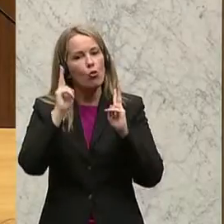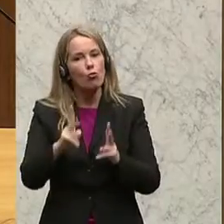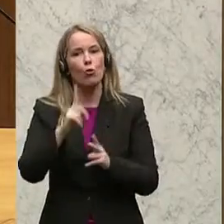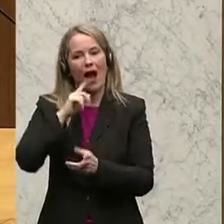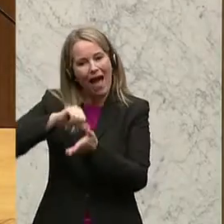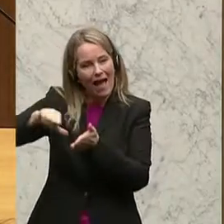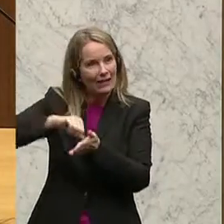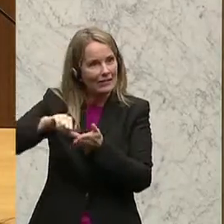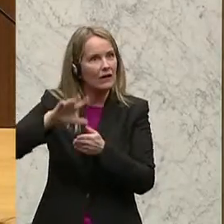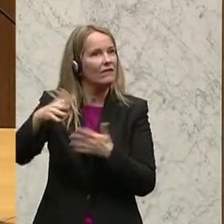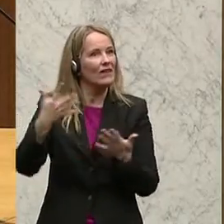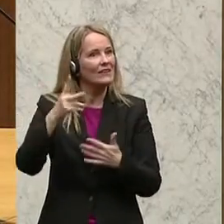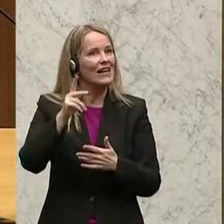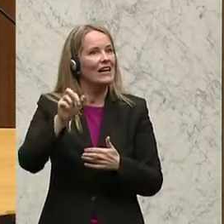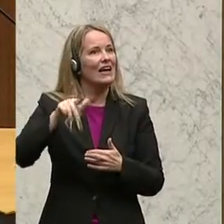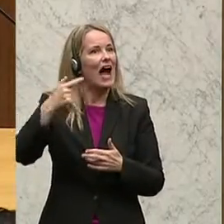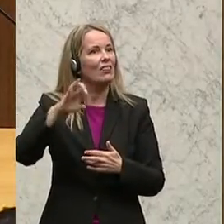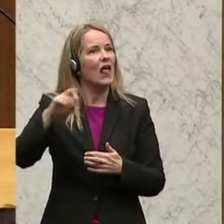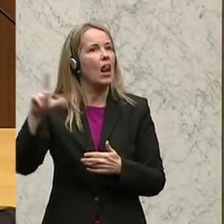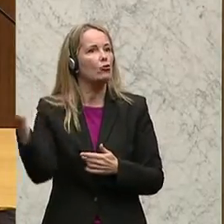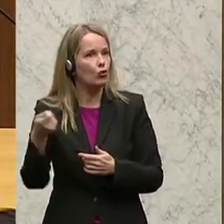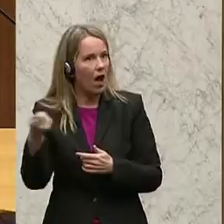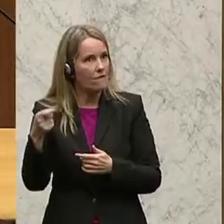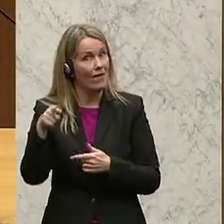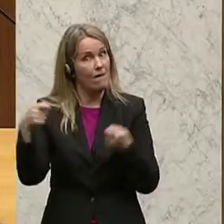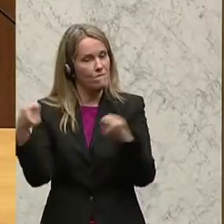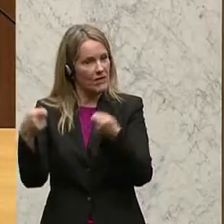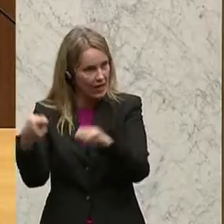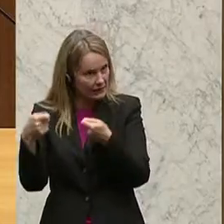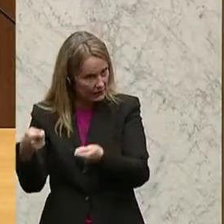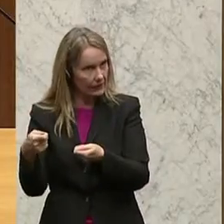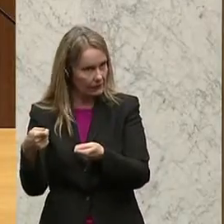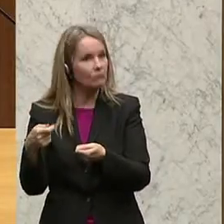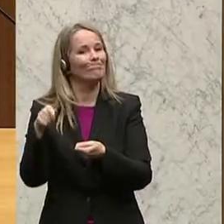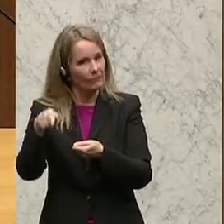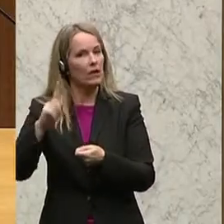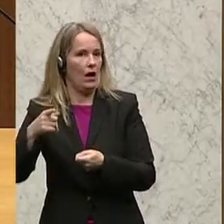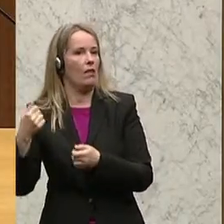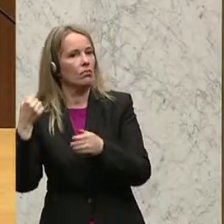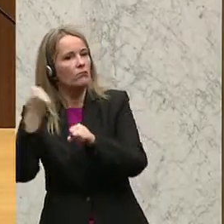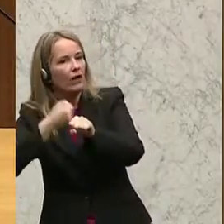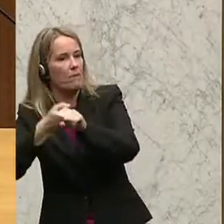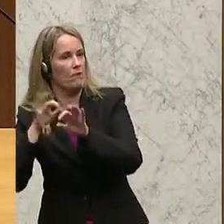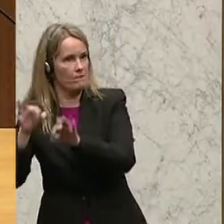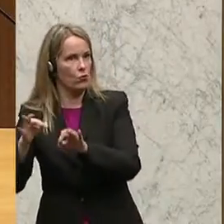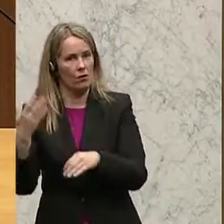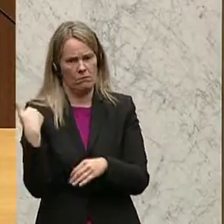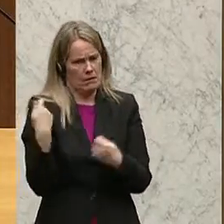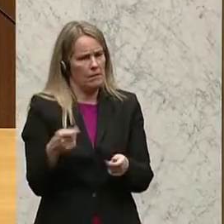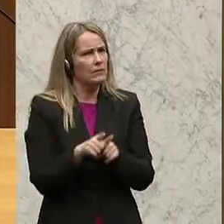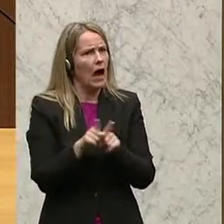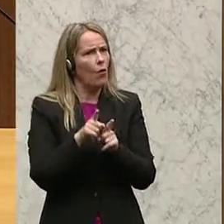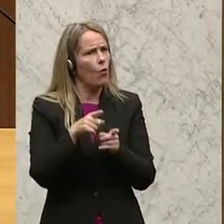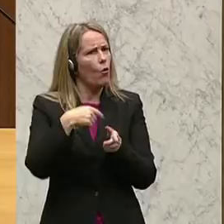Einzahlung der Kartellstrafen sozusagen finanzieren lässt. Und es gibt auch eine Novellierung des